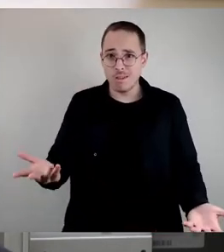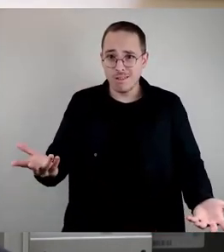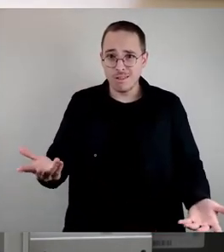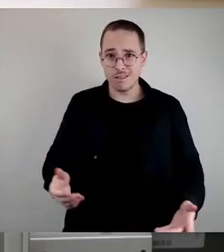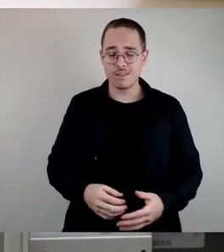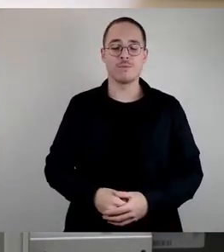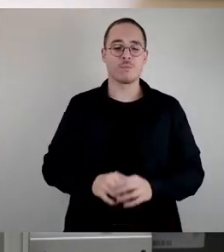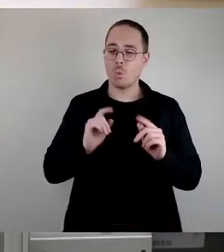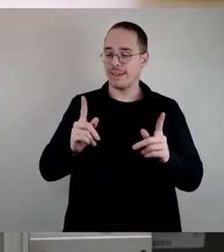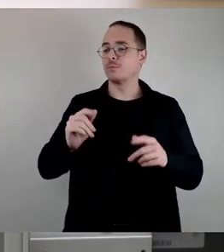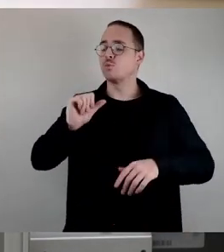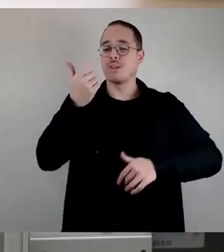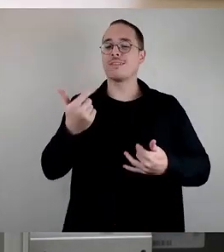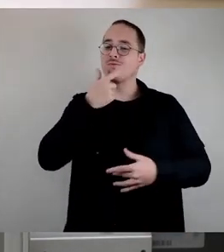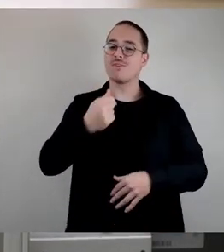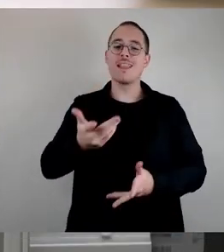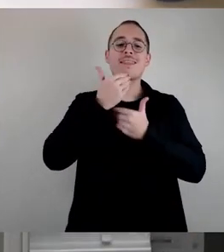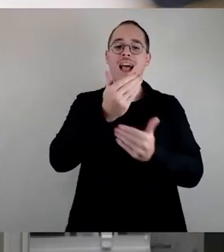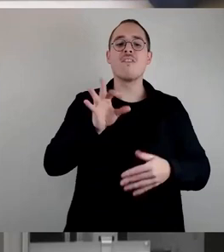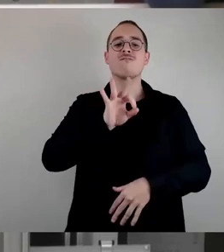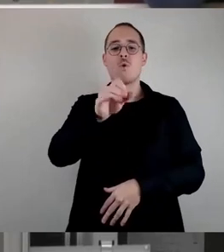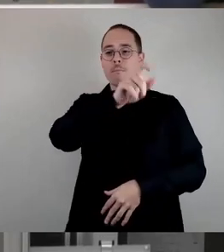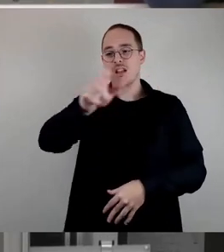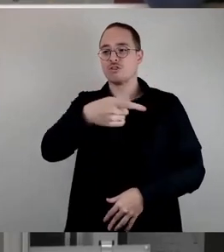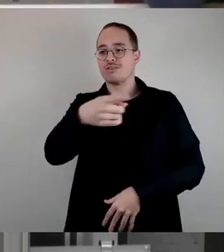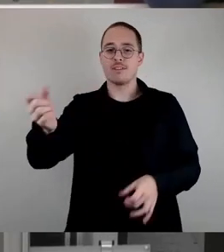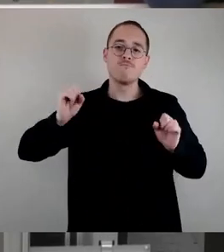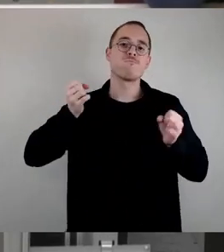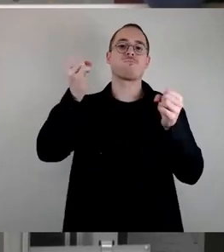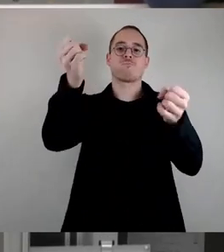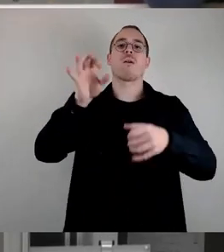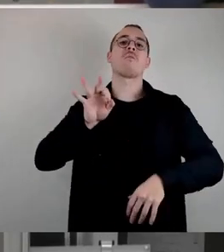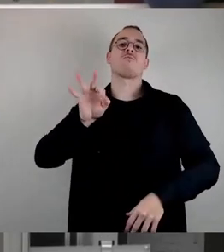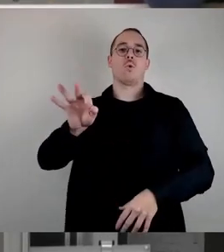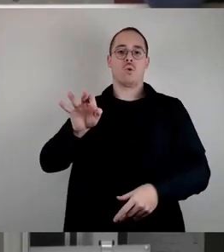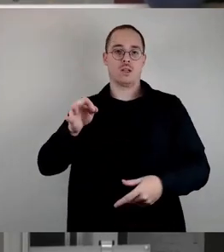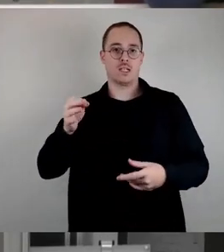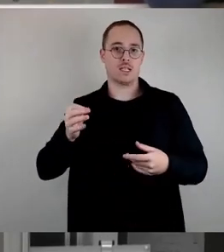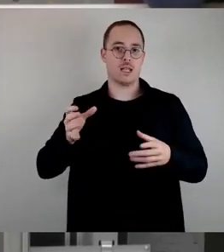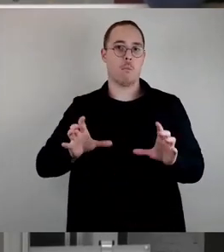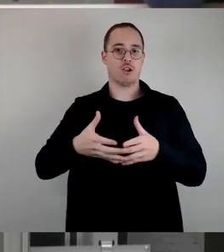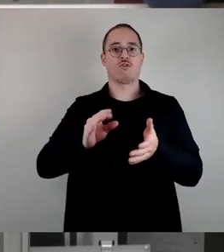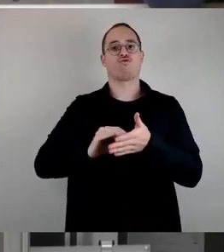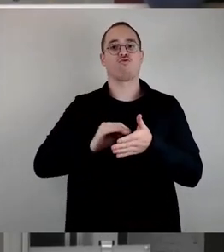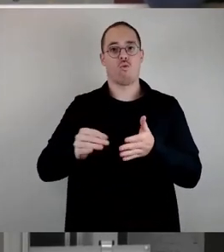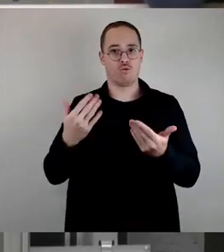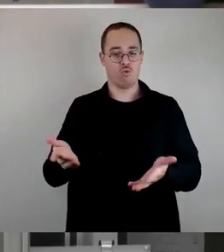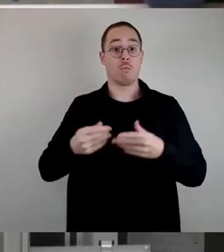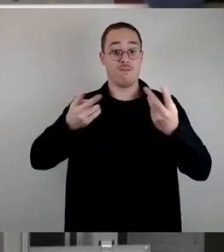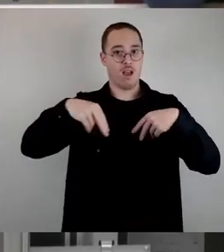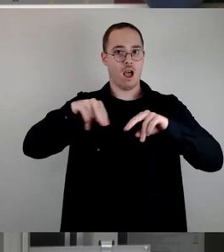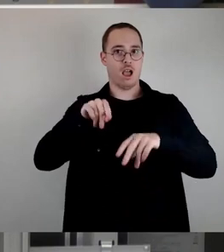Stadt zu danken, die sich für Gemeinschaftsschulen stark machen. Herr Vertreter des Vereins, Herr Bernd, hat gerade gesprochen. Aber das sind auch viele Eltern,